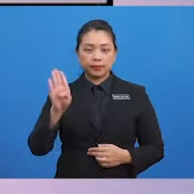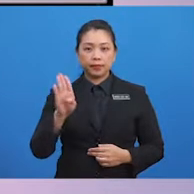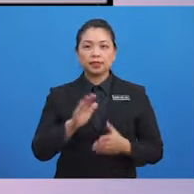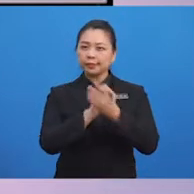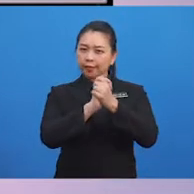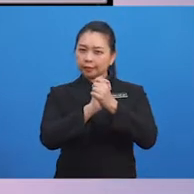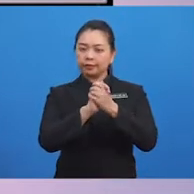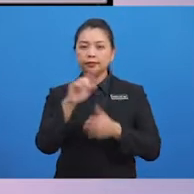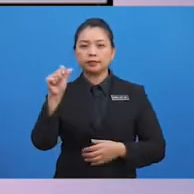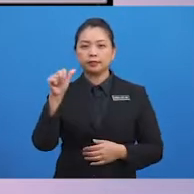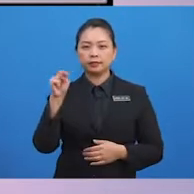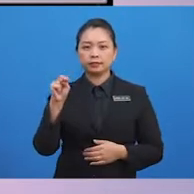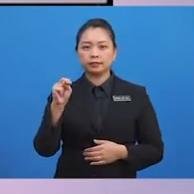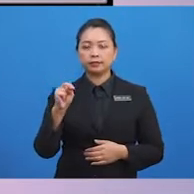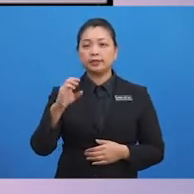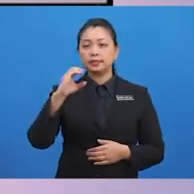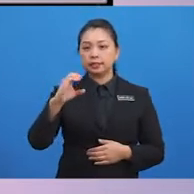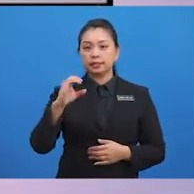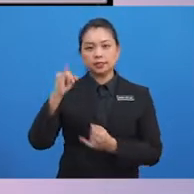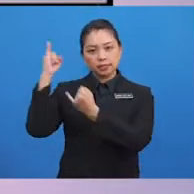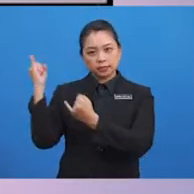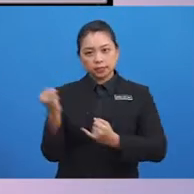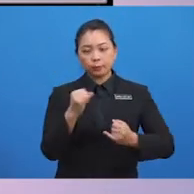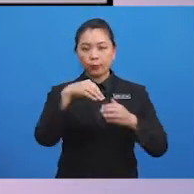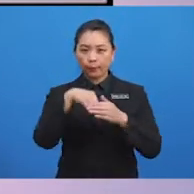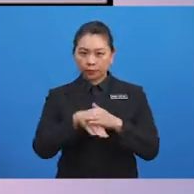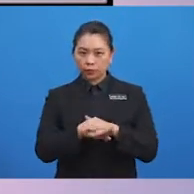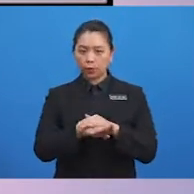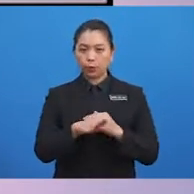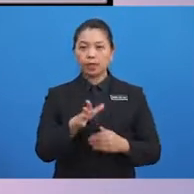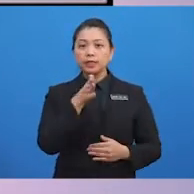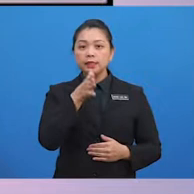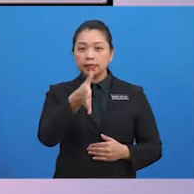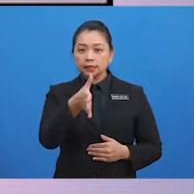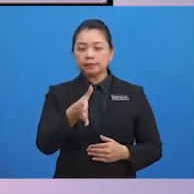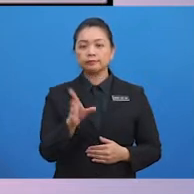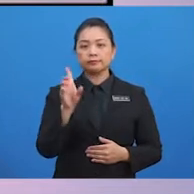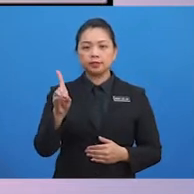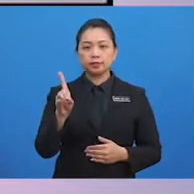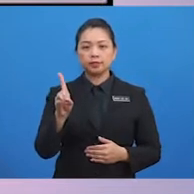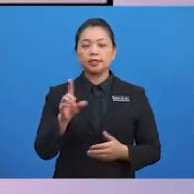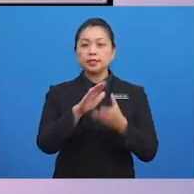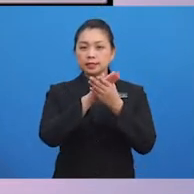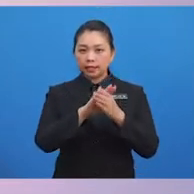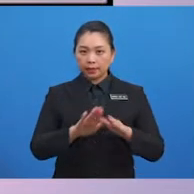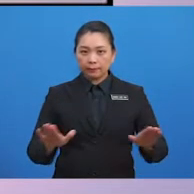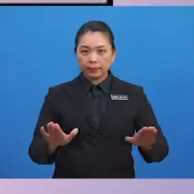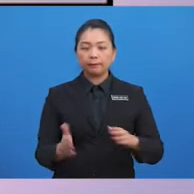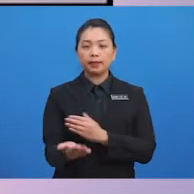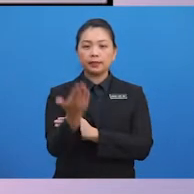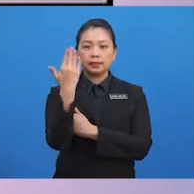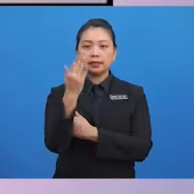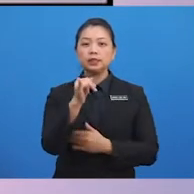C. Jemput masuk, Nenek. D. Selamat pagi,